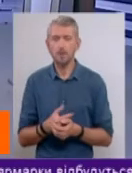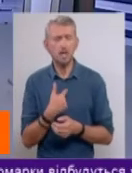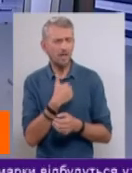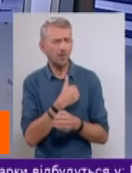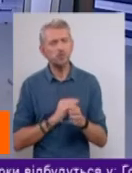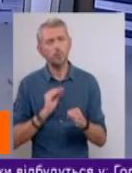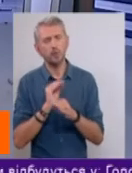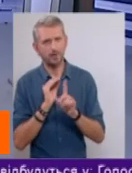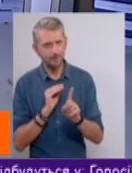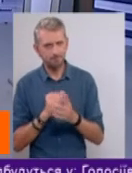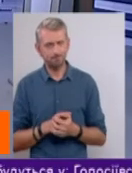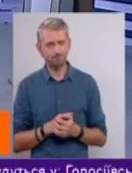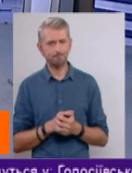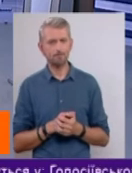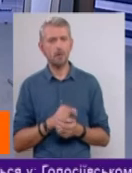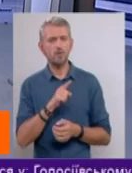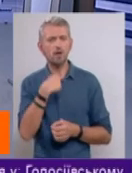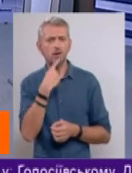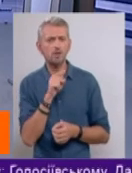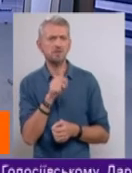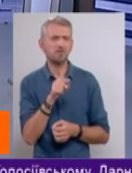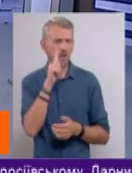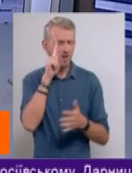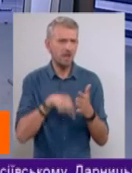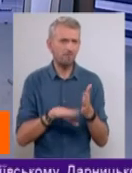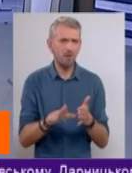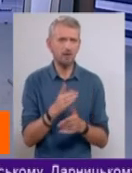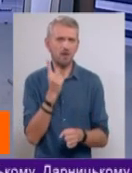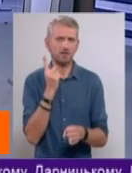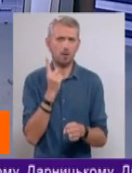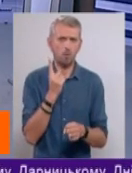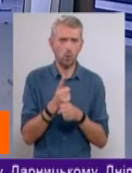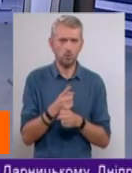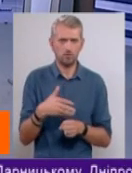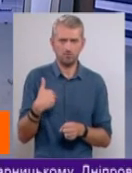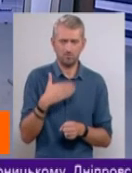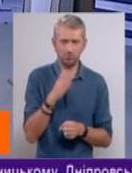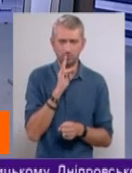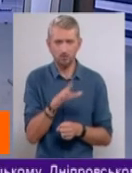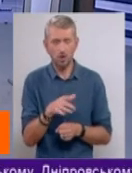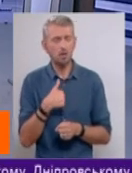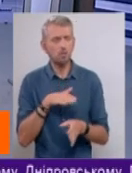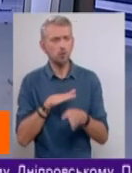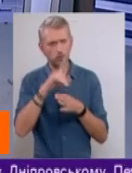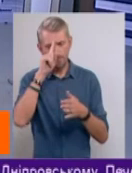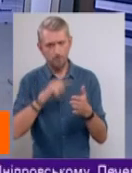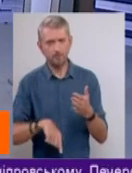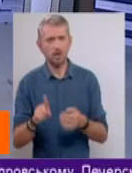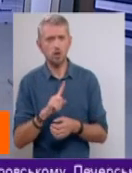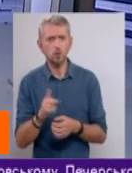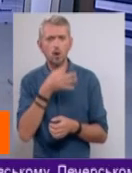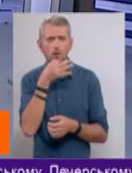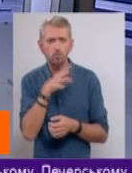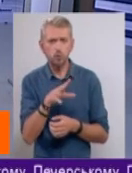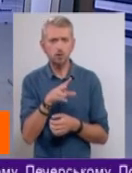додати, ви кажете, що ви не впевнені, чи заборони взагалі подіють, а я абсолютно впевнена, що будь